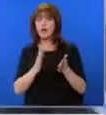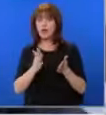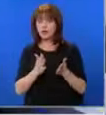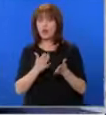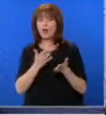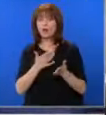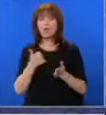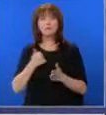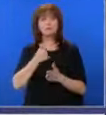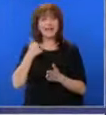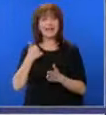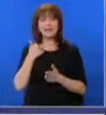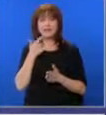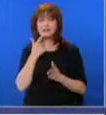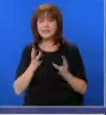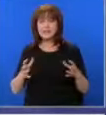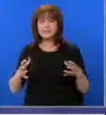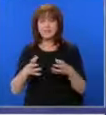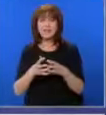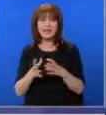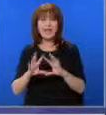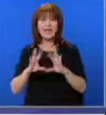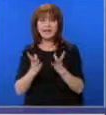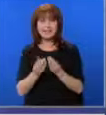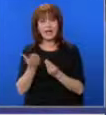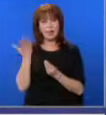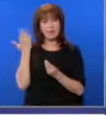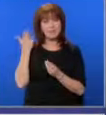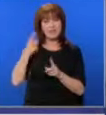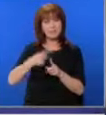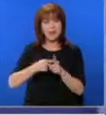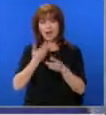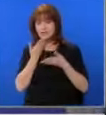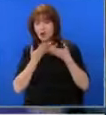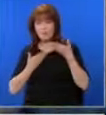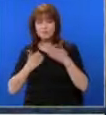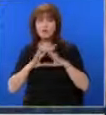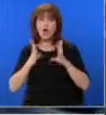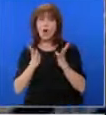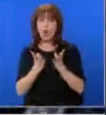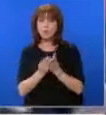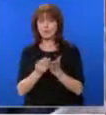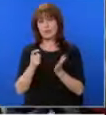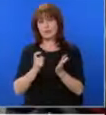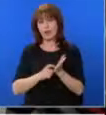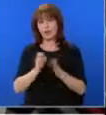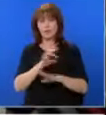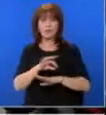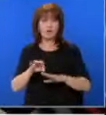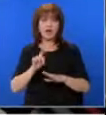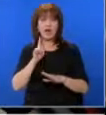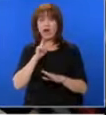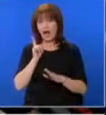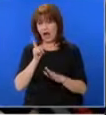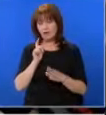ППДБ, ГЕРБ и ДПС са се събирали заедно през изминалите месеци за да обсъждат общи законопроекти. Ако го сметнеме